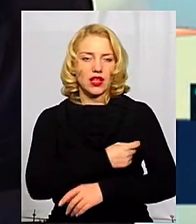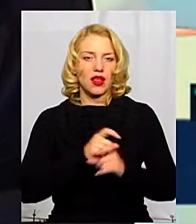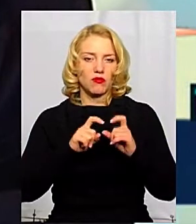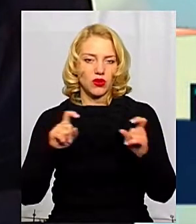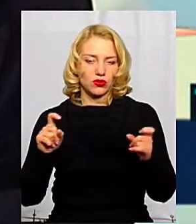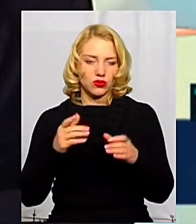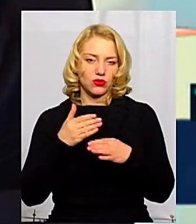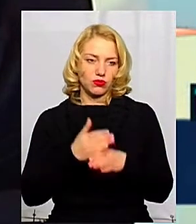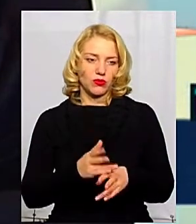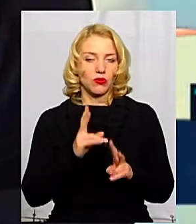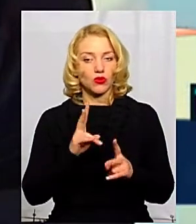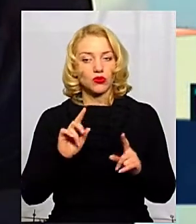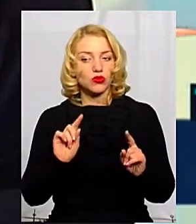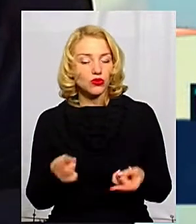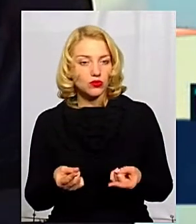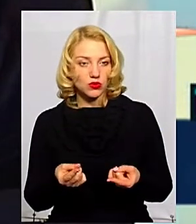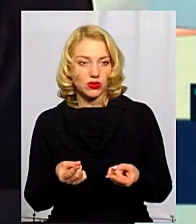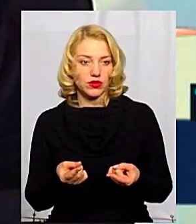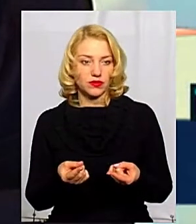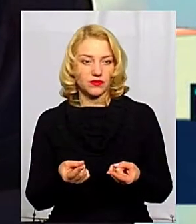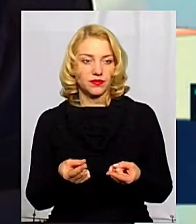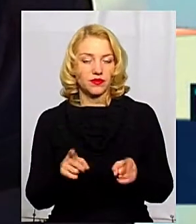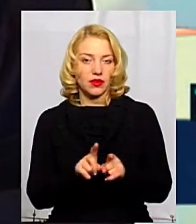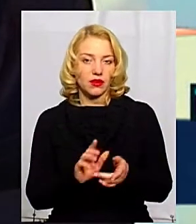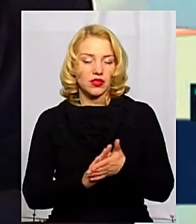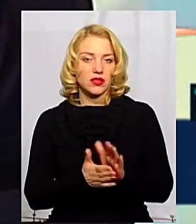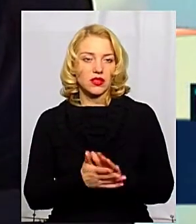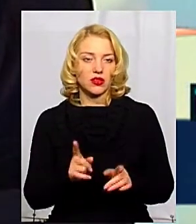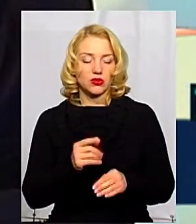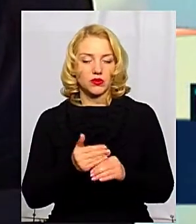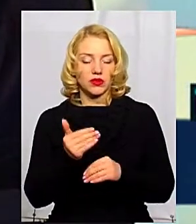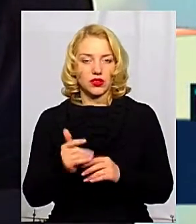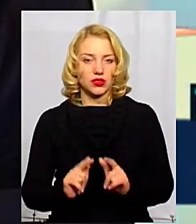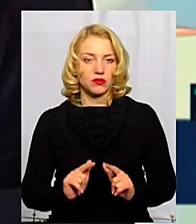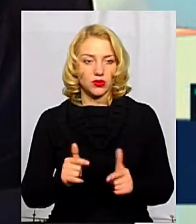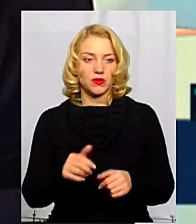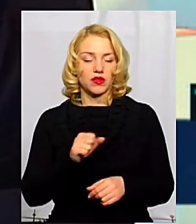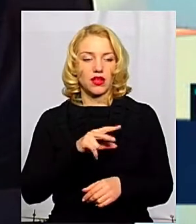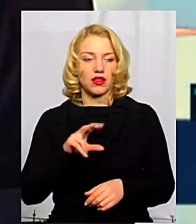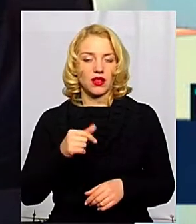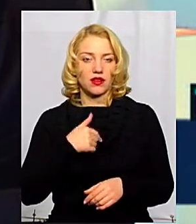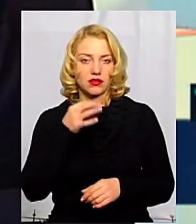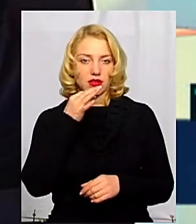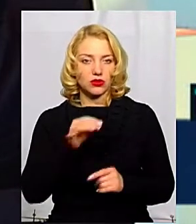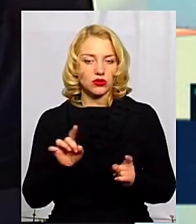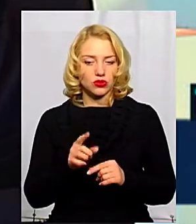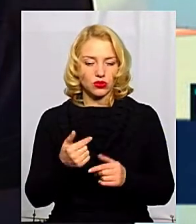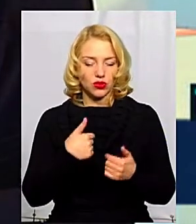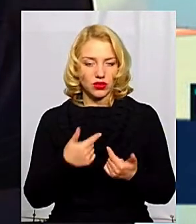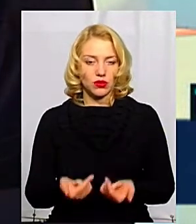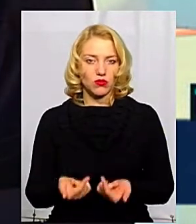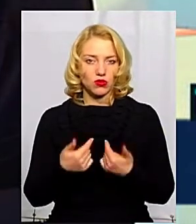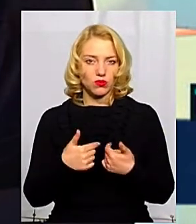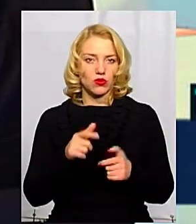когось чомусь так склалося, що він пізніше поступає. Але я кажу, що до нас поступають